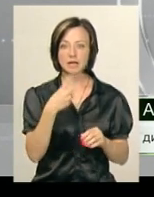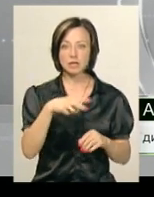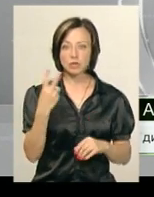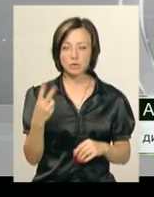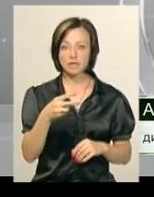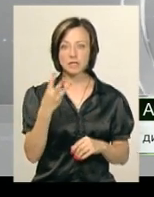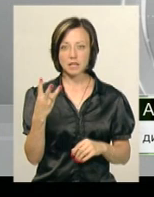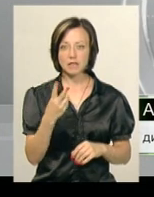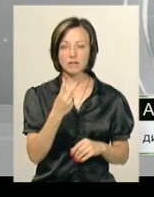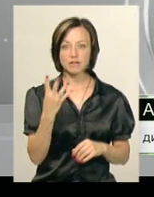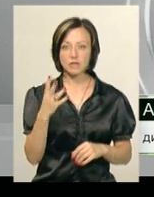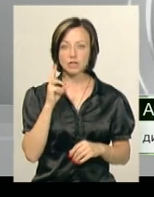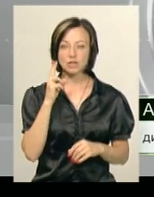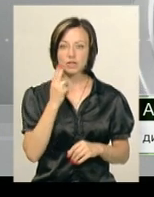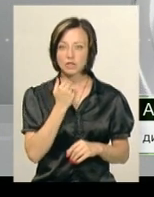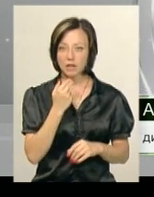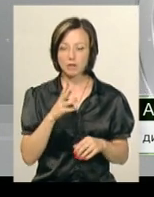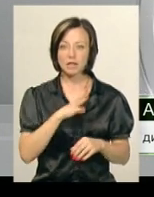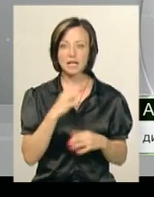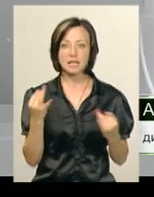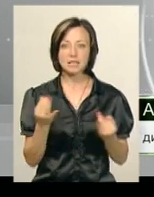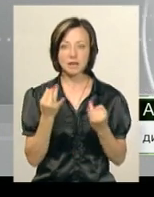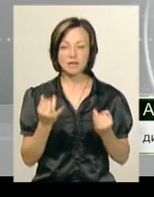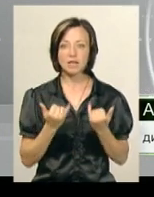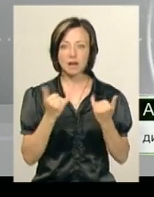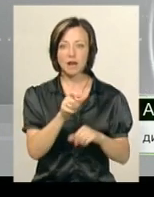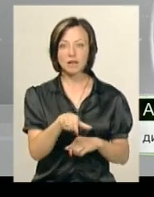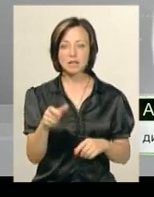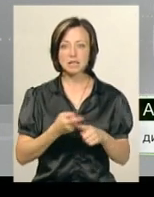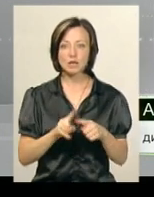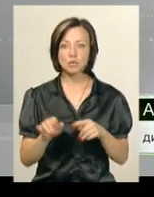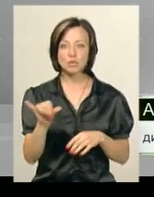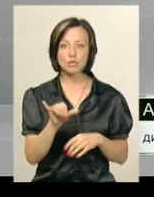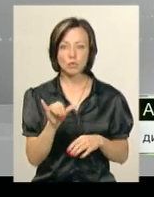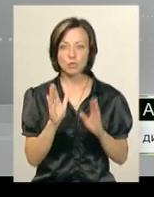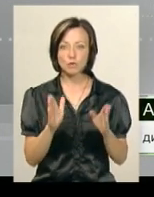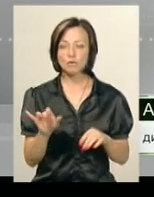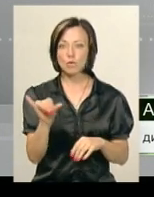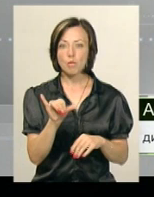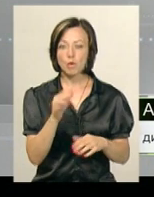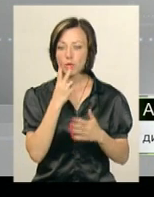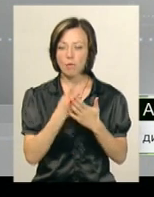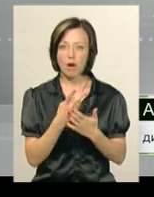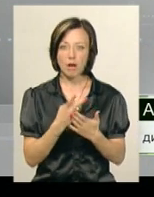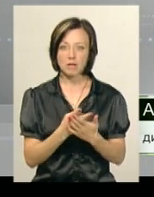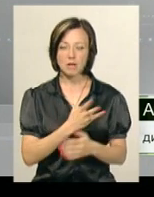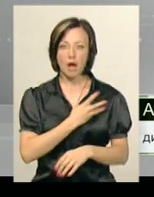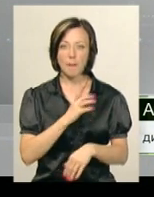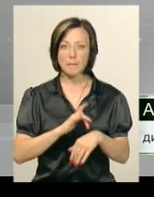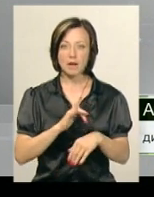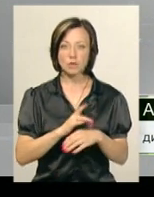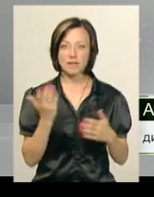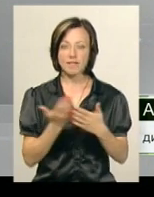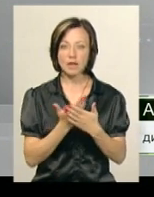червня. Основний день буде найцікавіший для глядачів – це субота. Будемо в суботу показувати аматорські